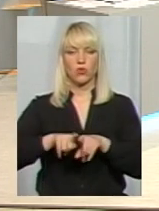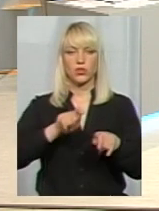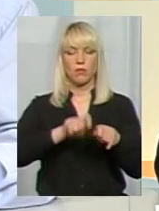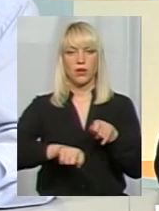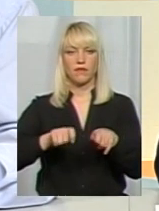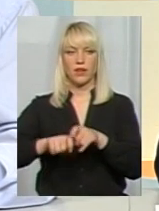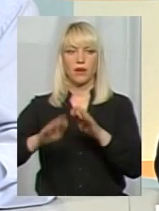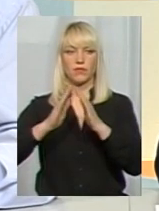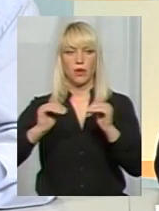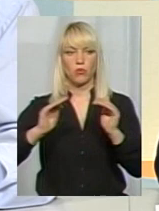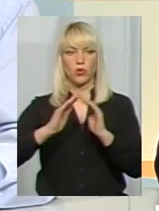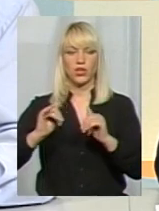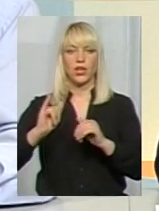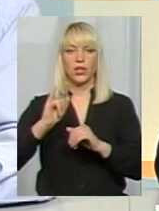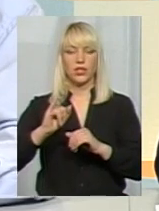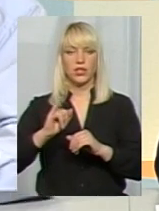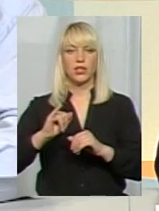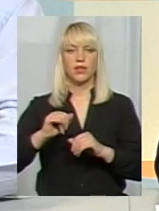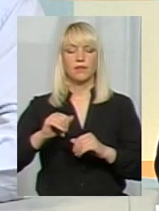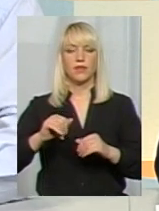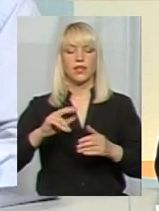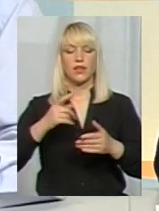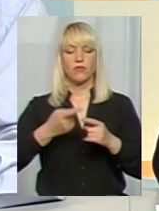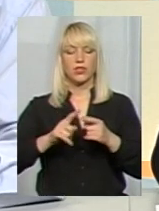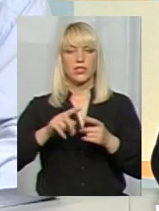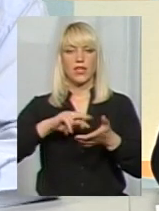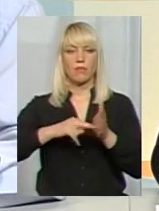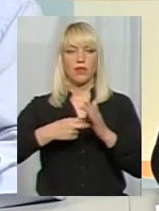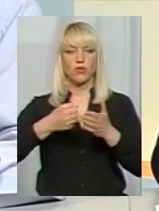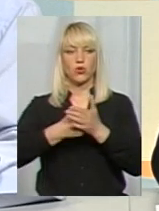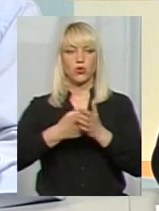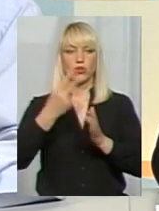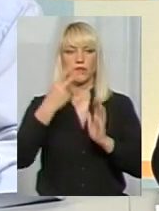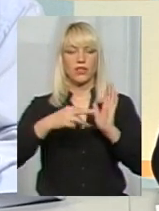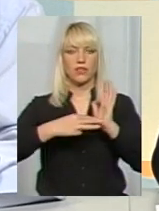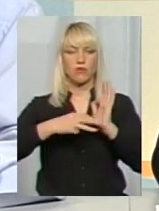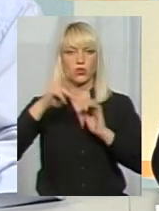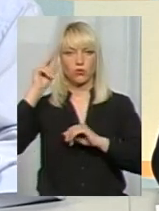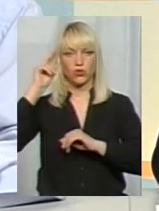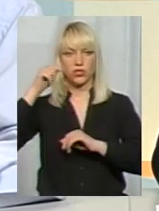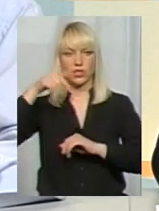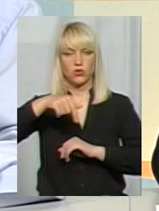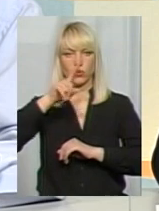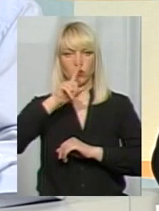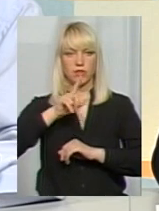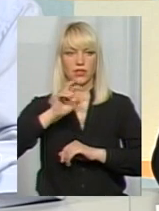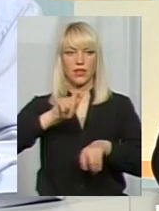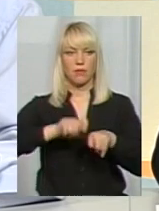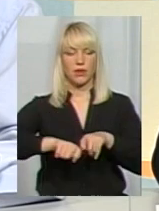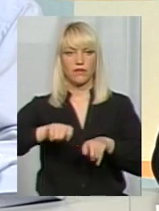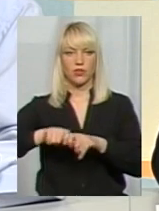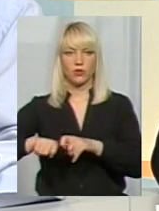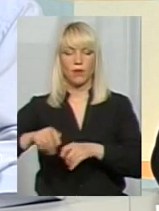табори, і вони заплановані до 28-го числа цього місяця на перевірку.